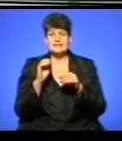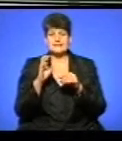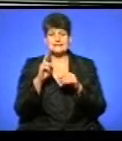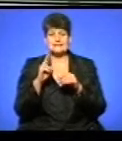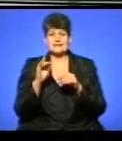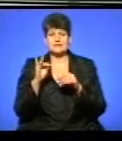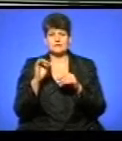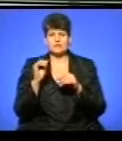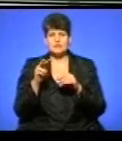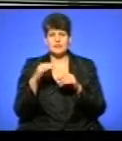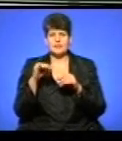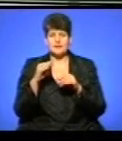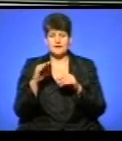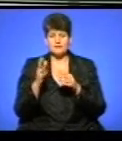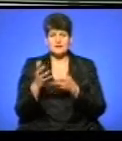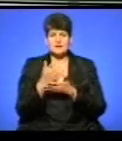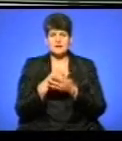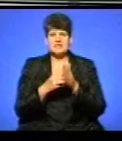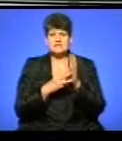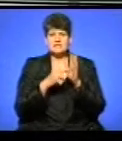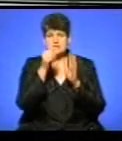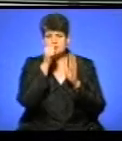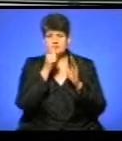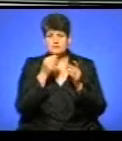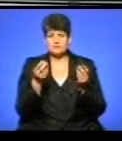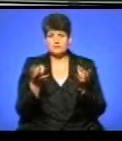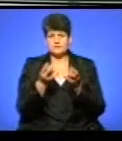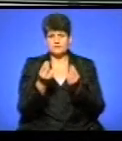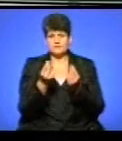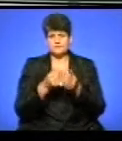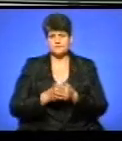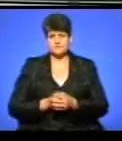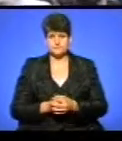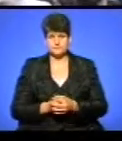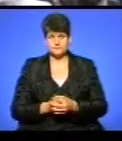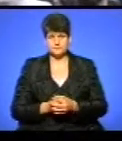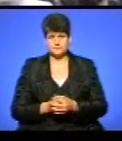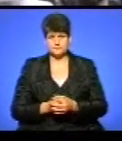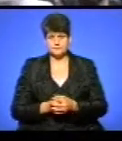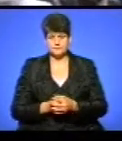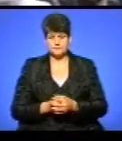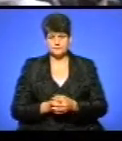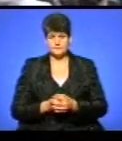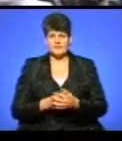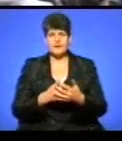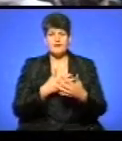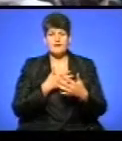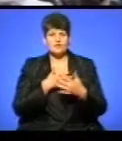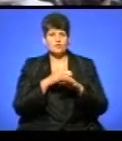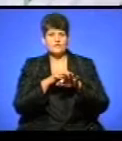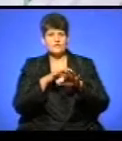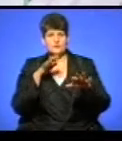суму волонтери зібрали за 8 місяців. Подробиці у сюжеті Анжели Шове. В актовій залі обласного